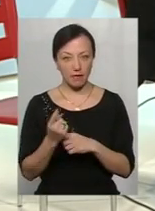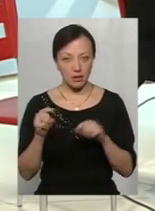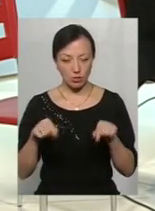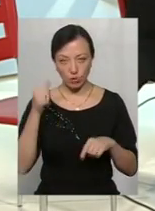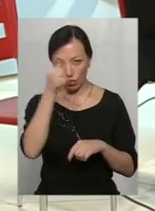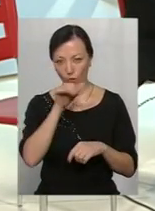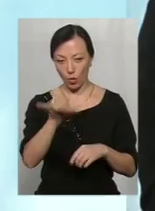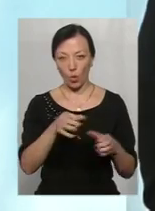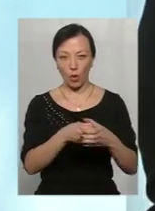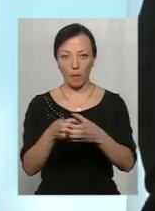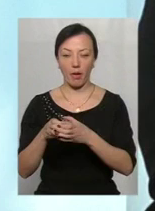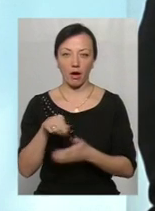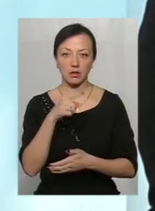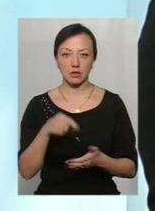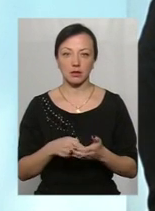року у громад?